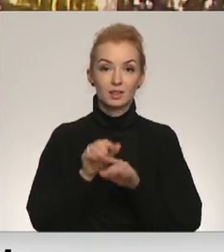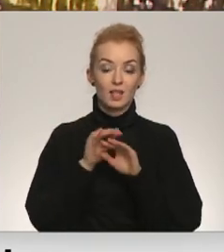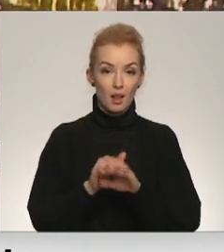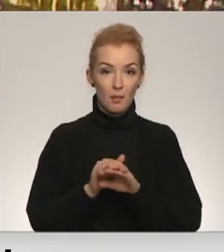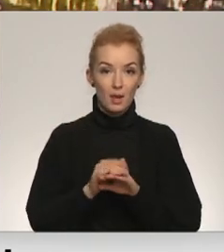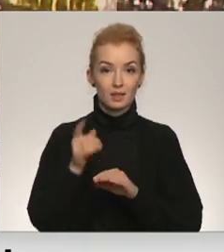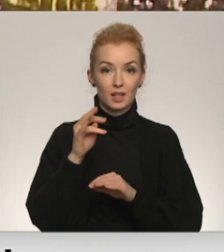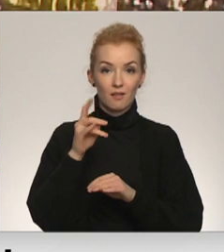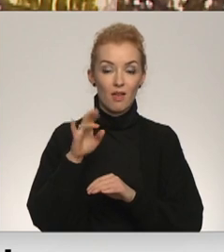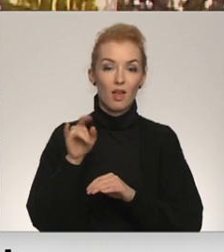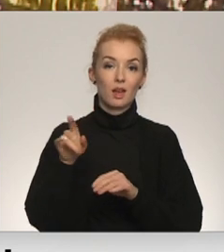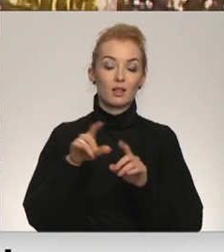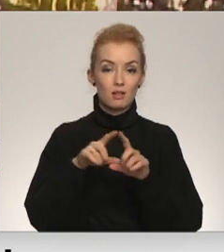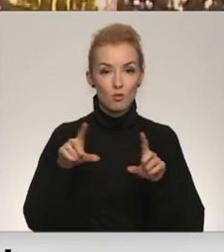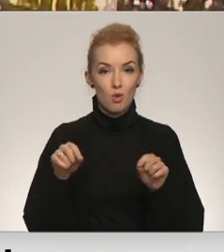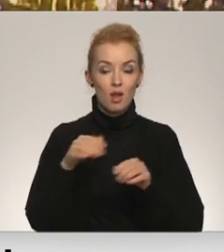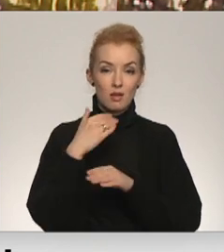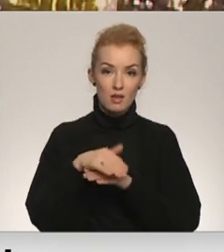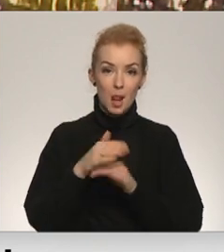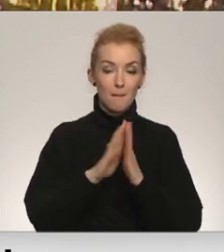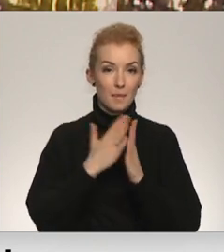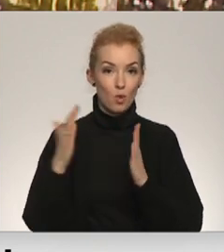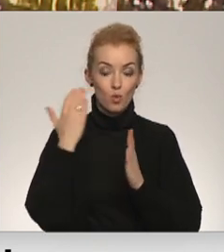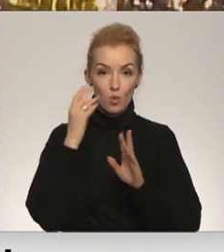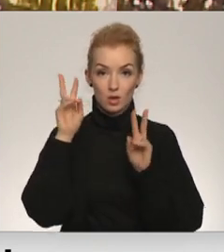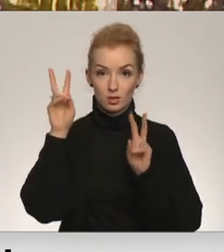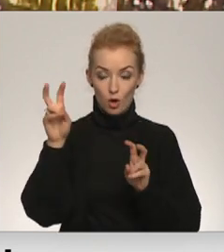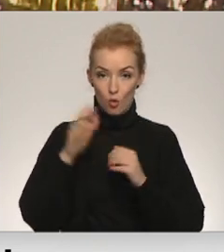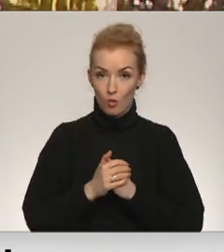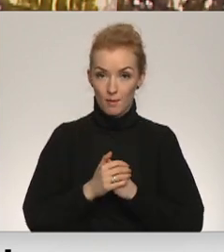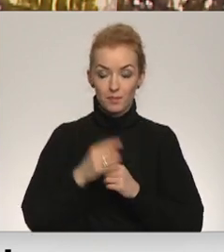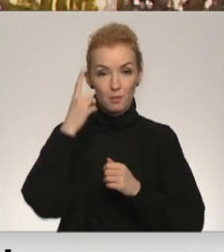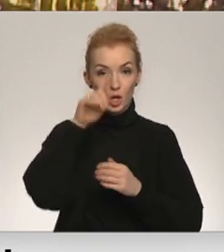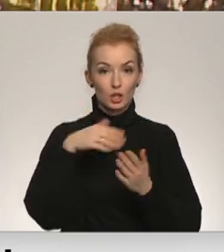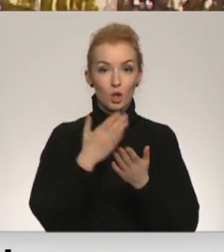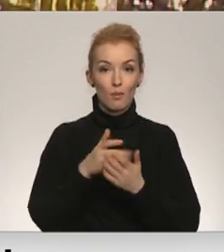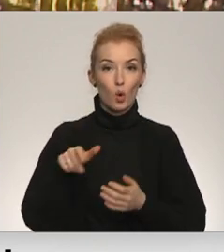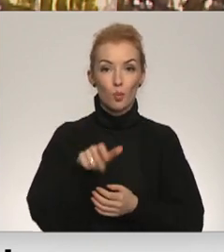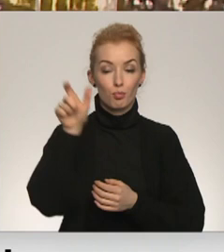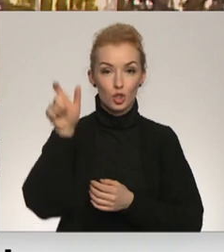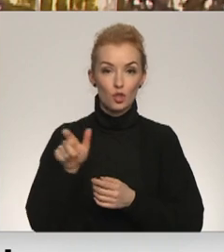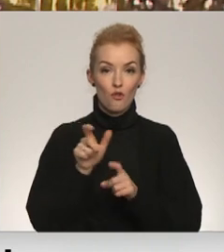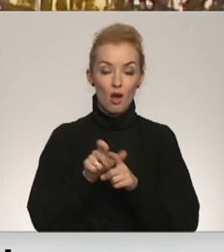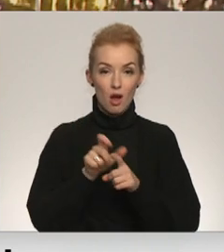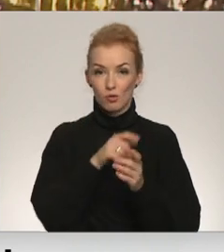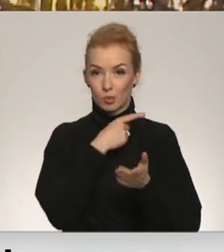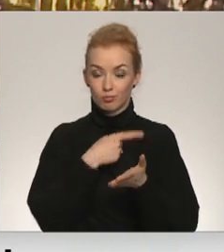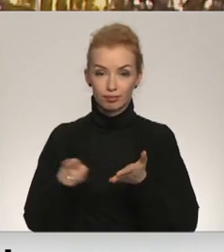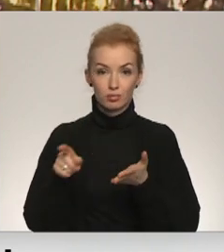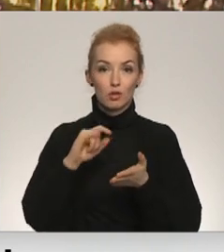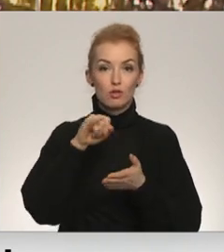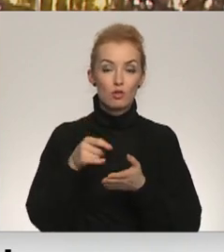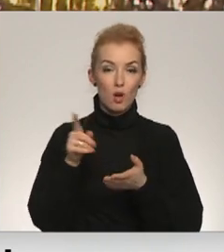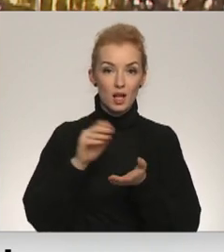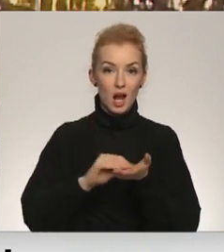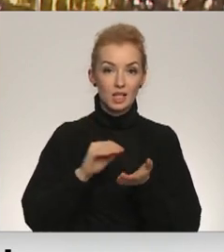skrīveros ielas, skolas un bibliotēkas nosaukumā. Reaģēt uz priekšlikumu Upīša vārdu no nosaukumiem svītrot, to pamatojot